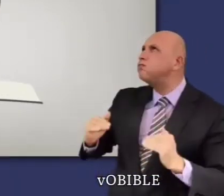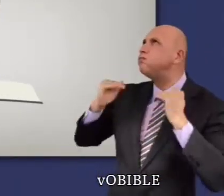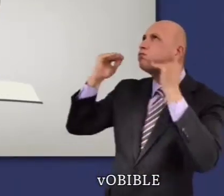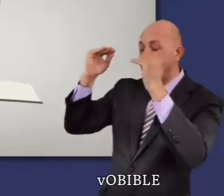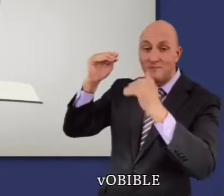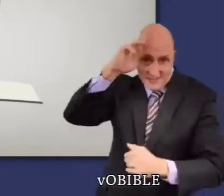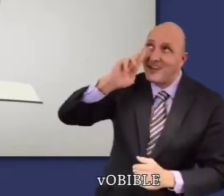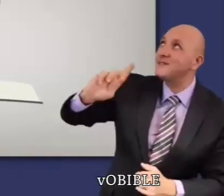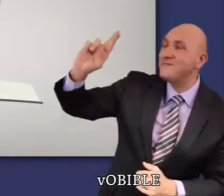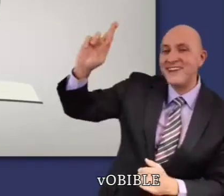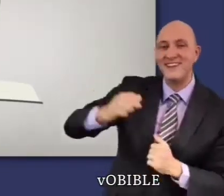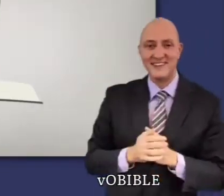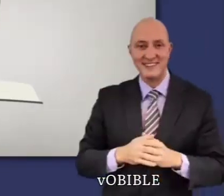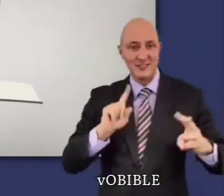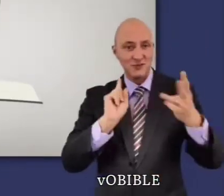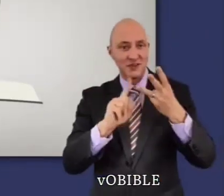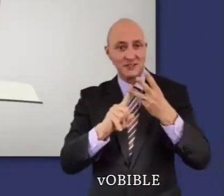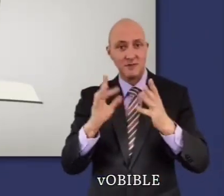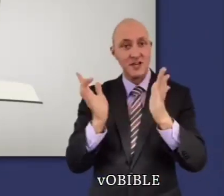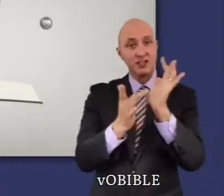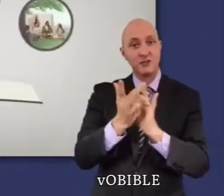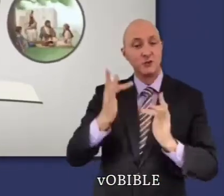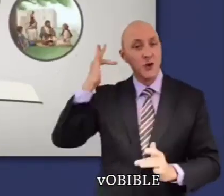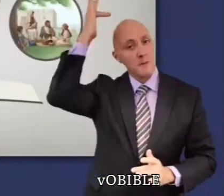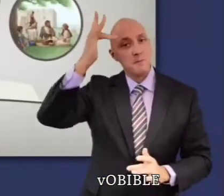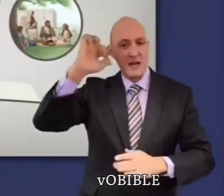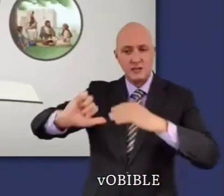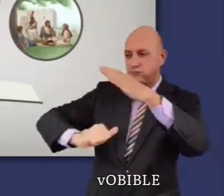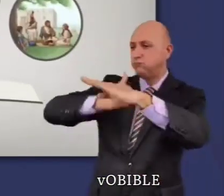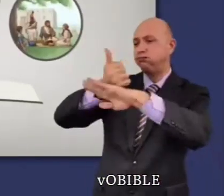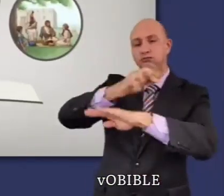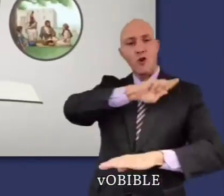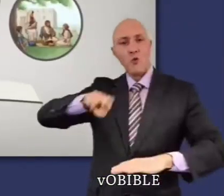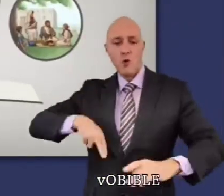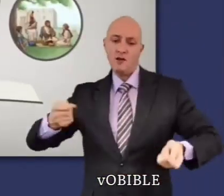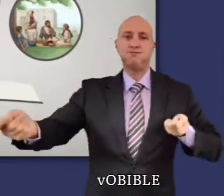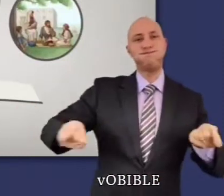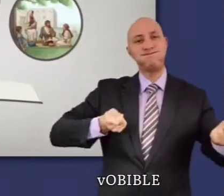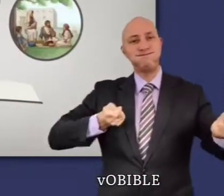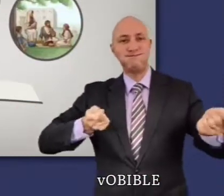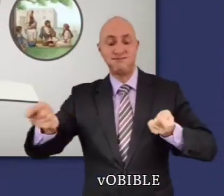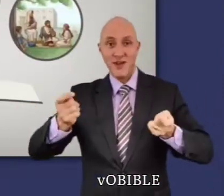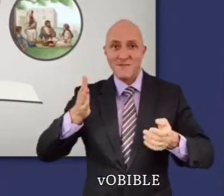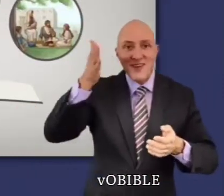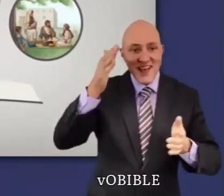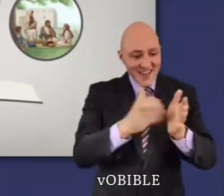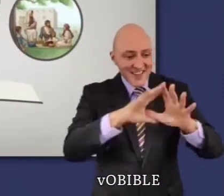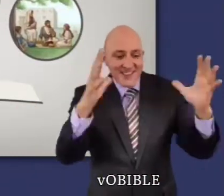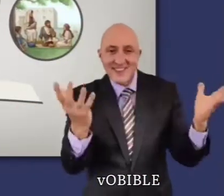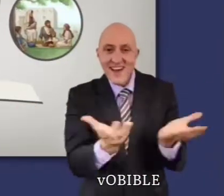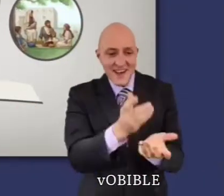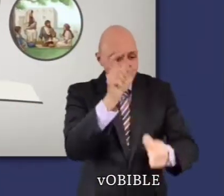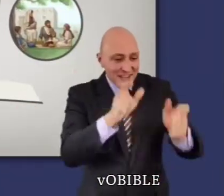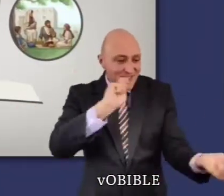verrez aussi pourquoi nous devons avoir un profond respect pour son saint nom et pourquoi nous pouvons être sûrs que toute la terre sera imprégnée de la sainteté de Dieu